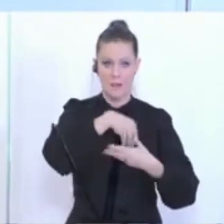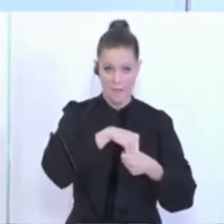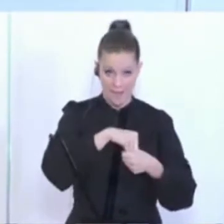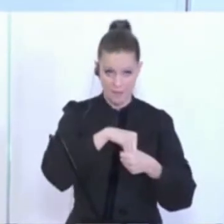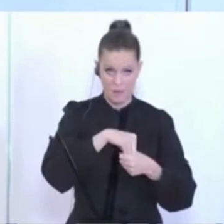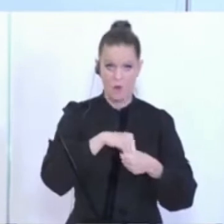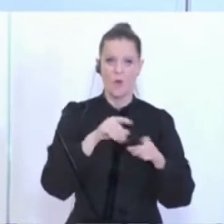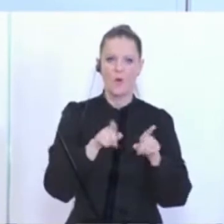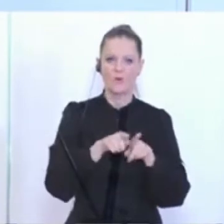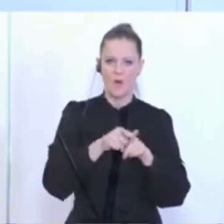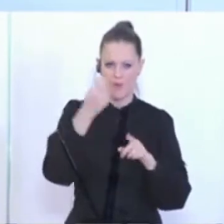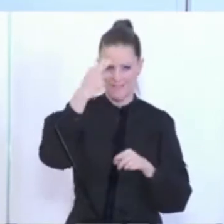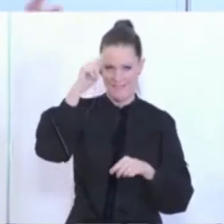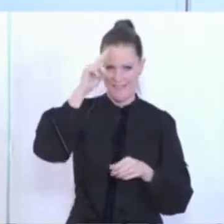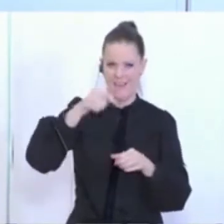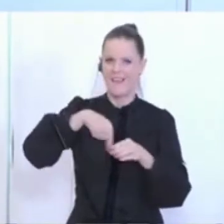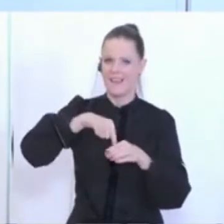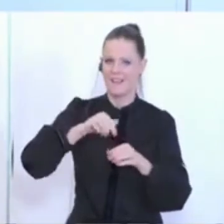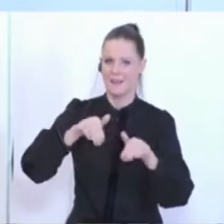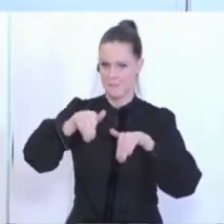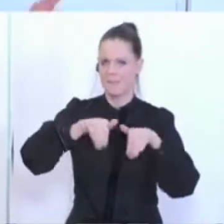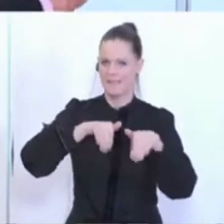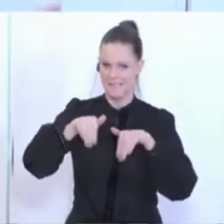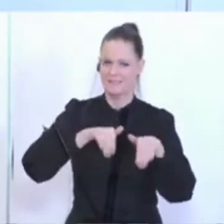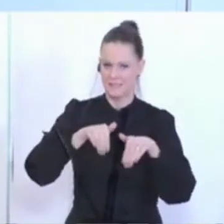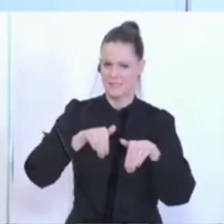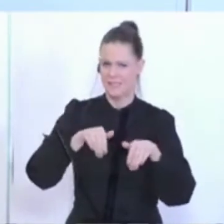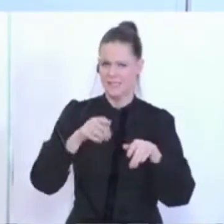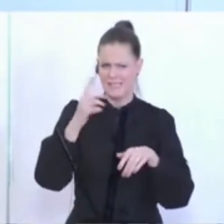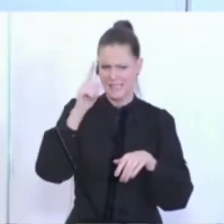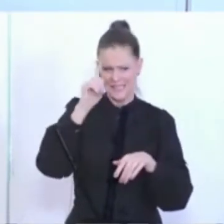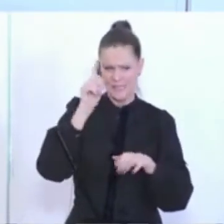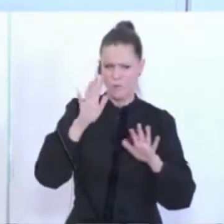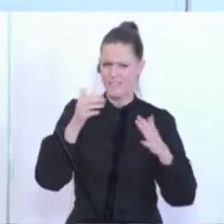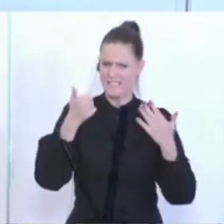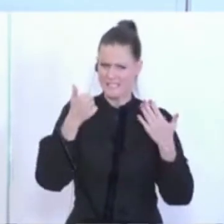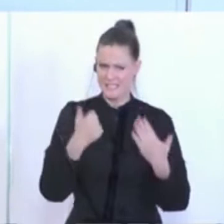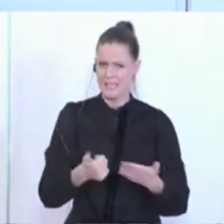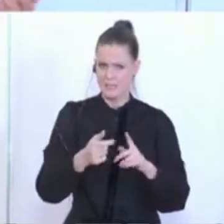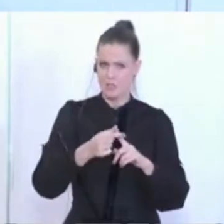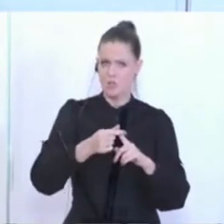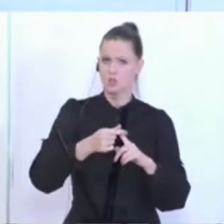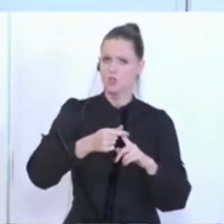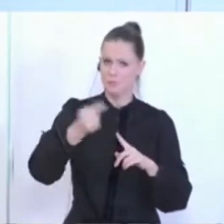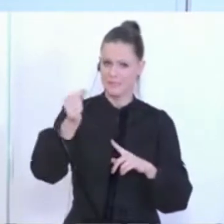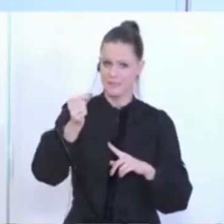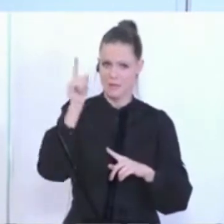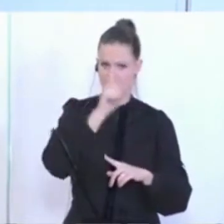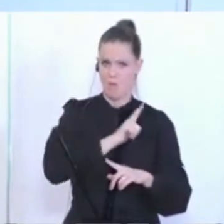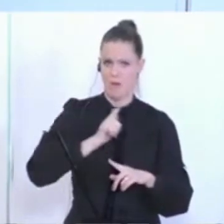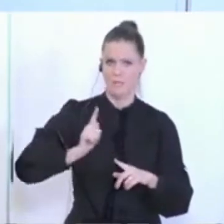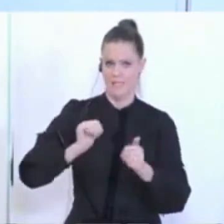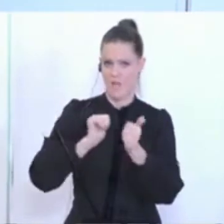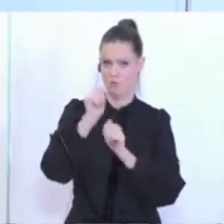der Herr Innenminister wird Stellung nehmen, doch eine größere, ich 60 der Zahl nach Spitzenpolizeisportlerinnen und